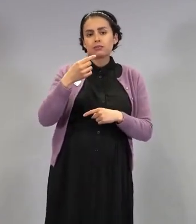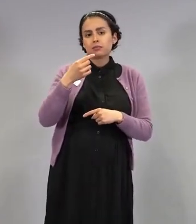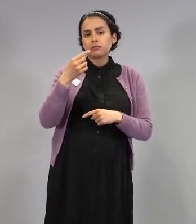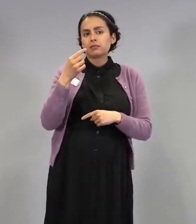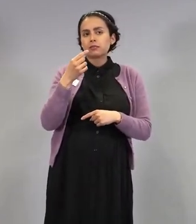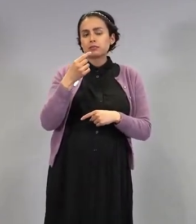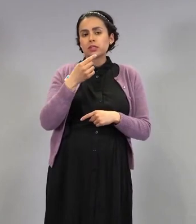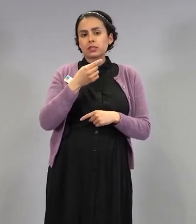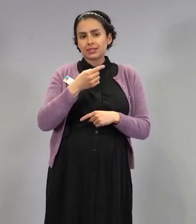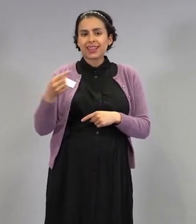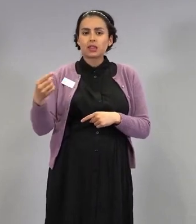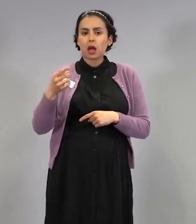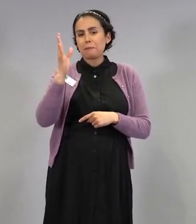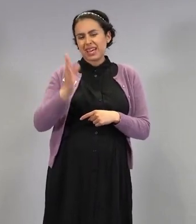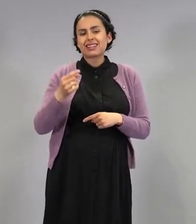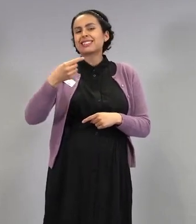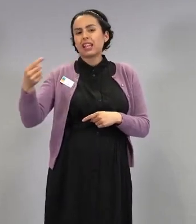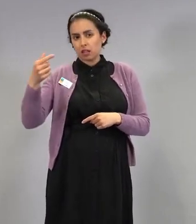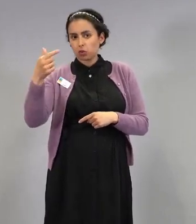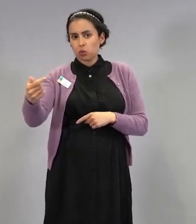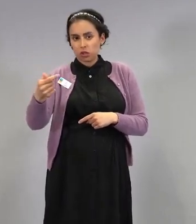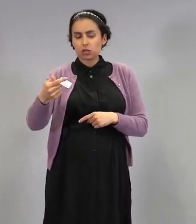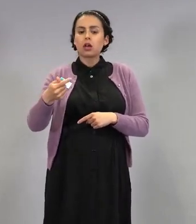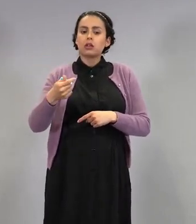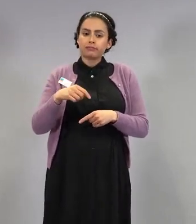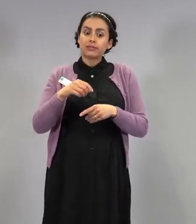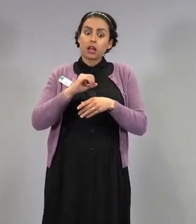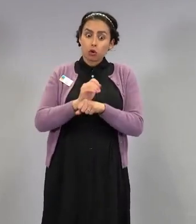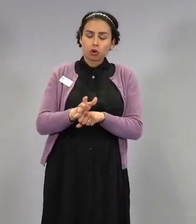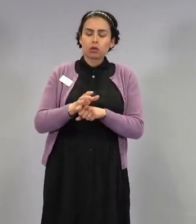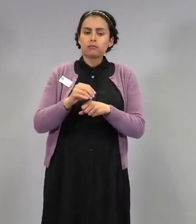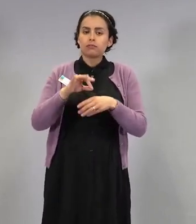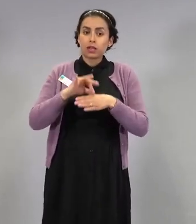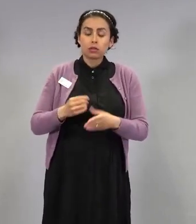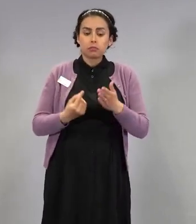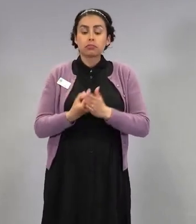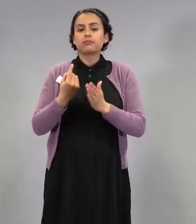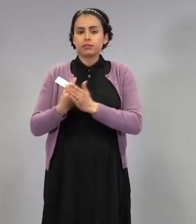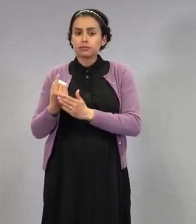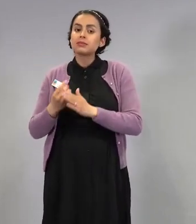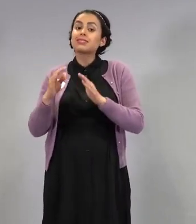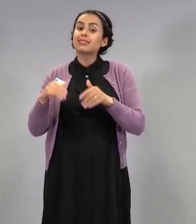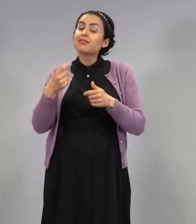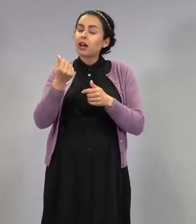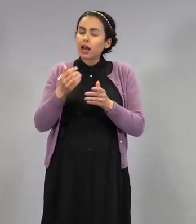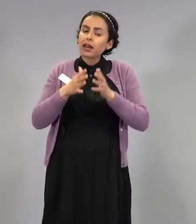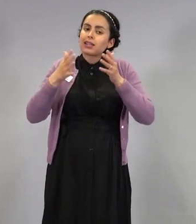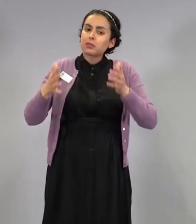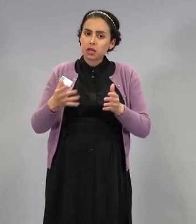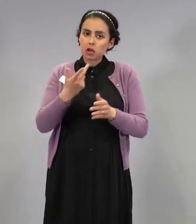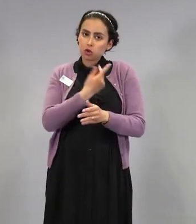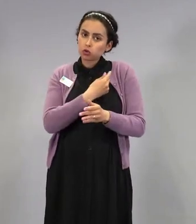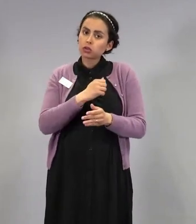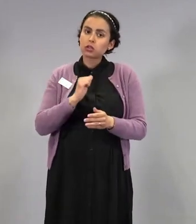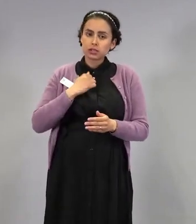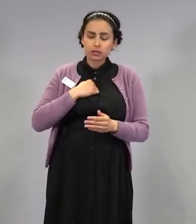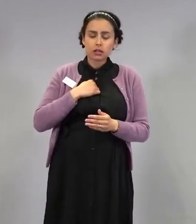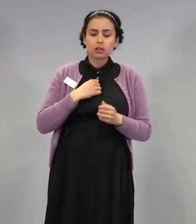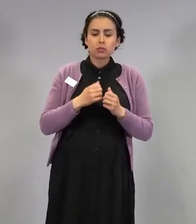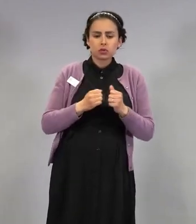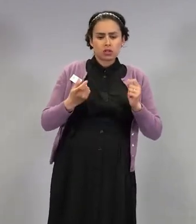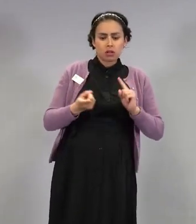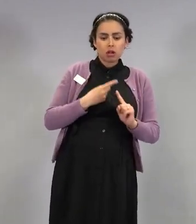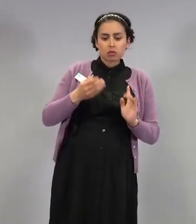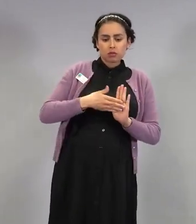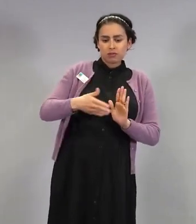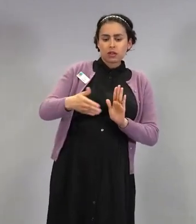ilmaantuvuus, niin silloin he saavat jonkin verran enemmän. Mutta siihen alkuun on vaittanut se,